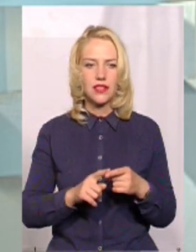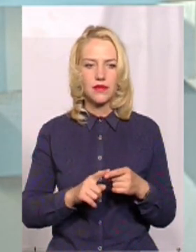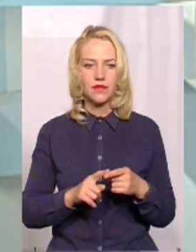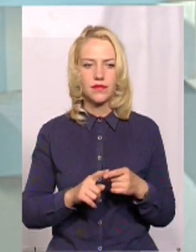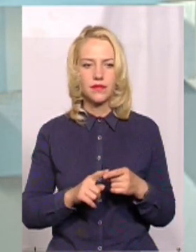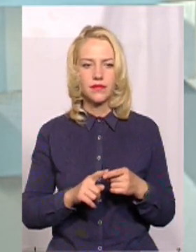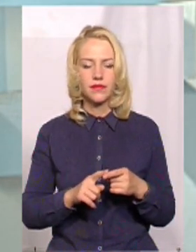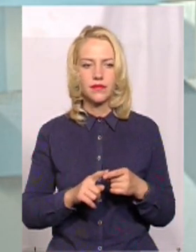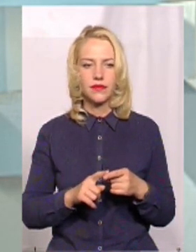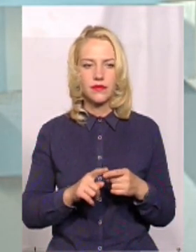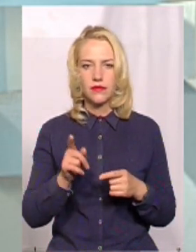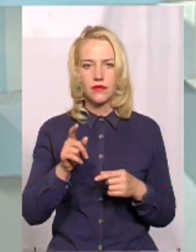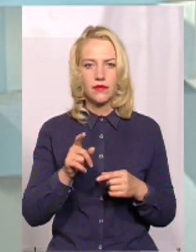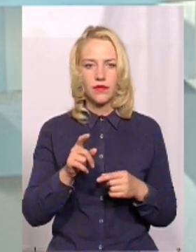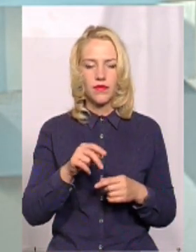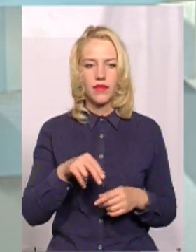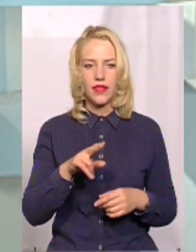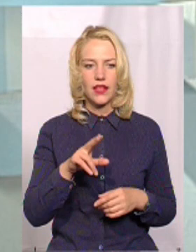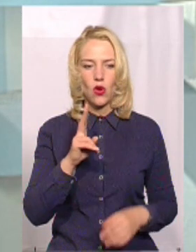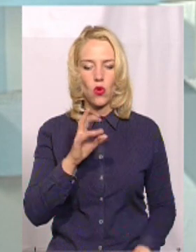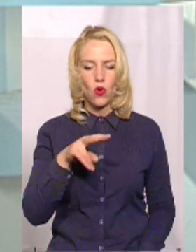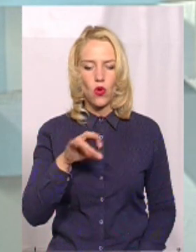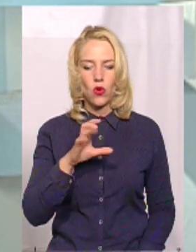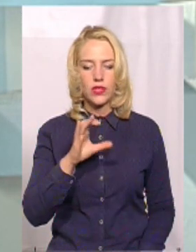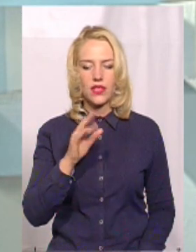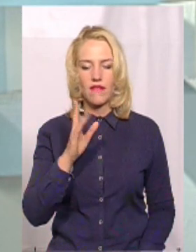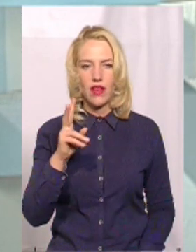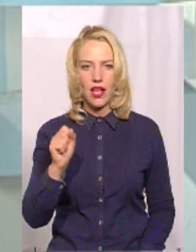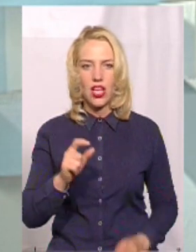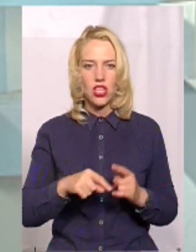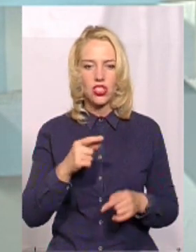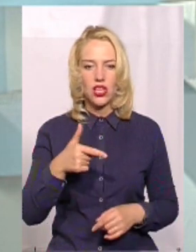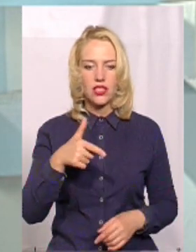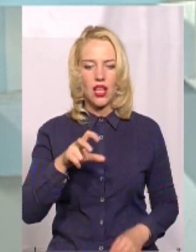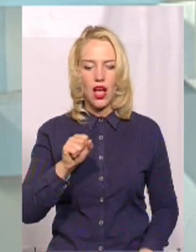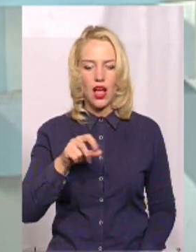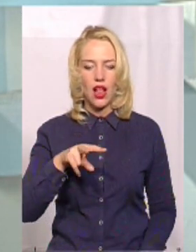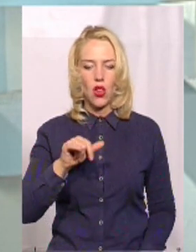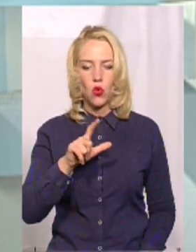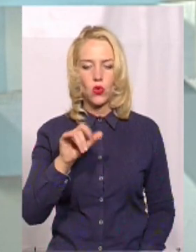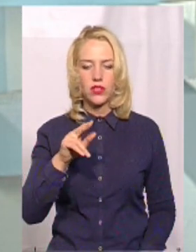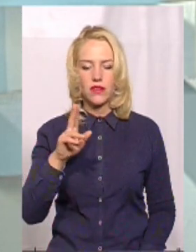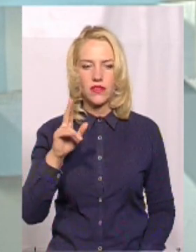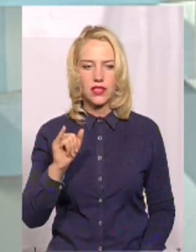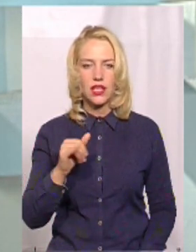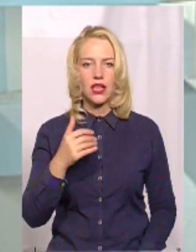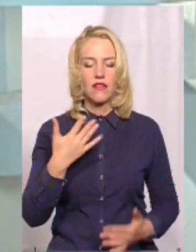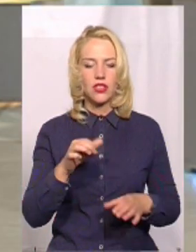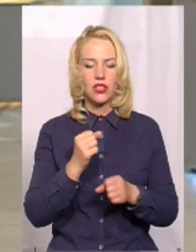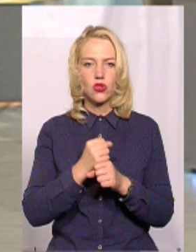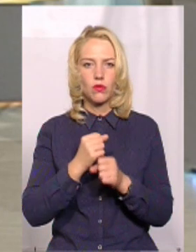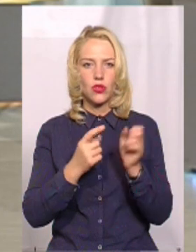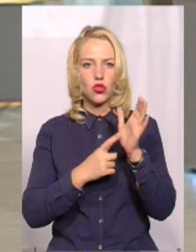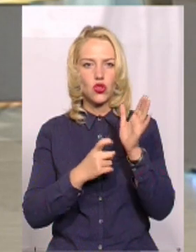не міг нічого замітити такого. Дережня колосівка через Галузівці – це 630 метрів вже зроблено об'єкт.